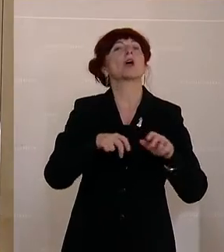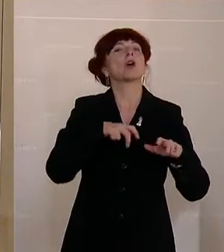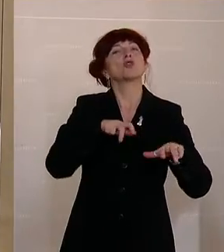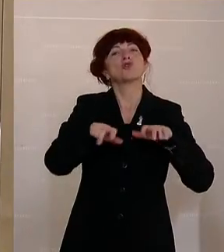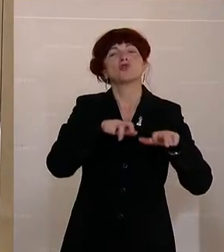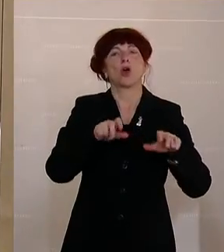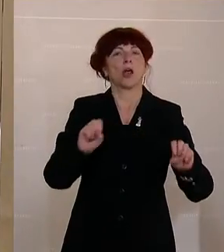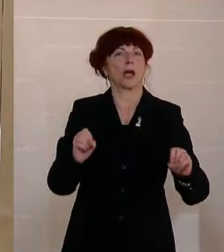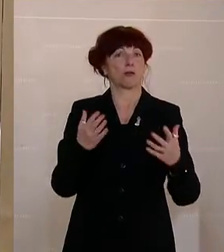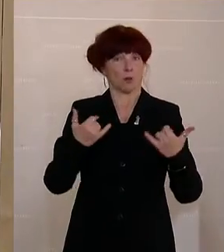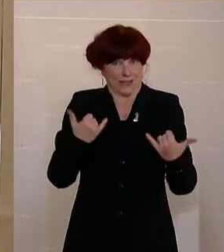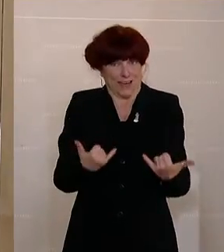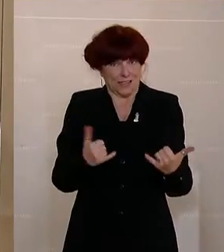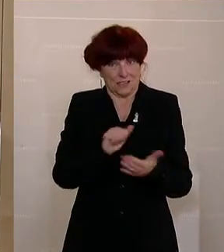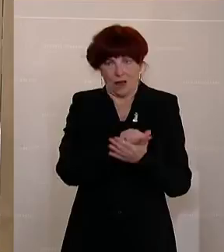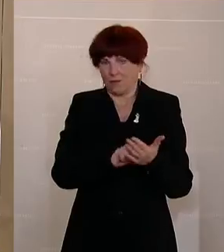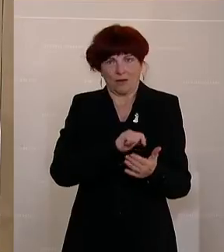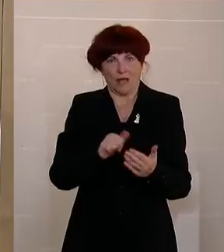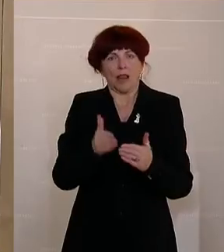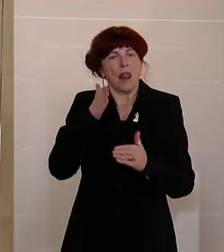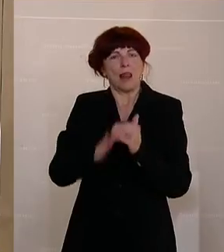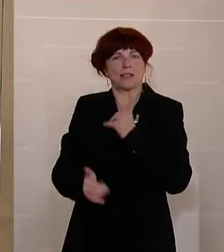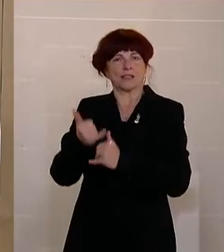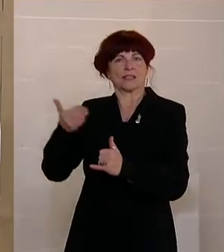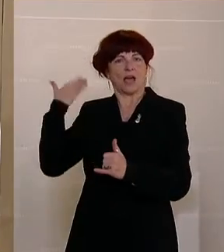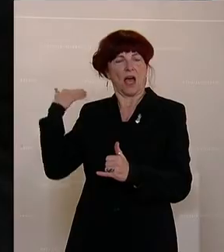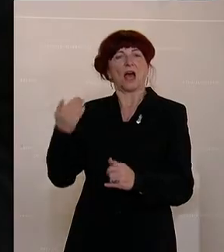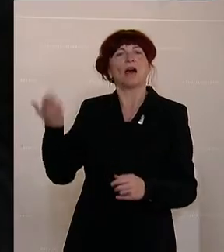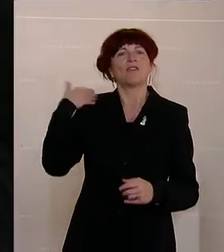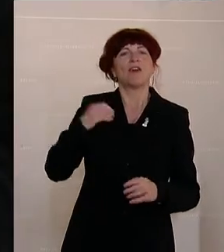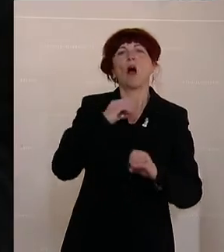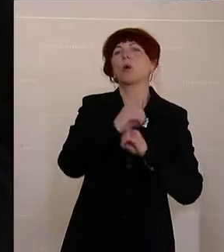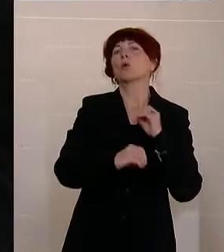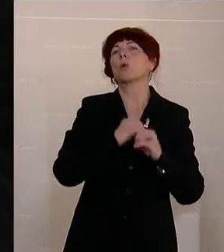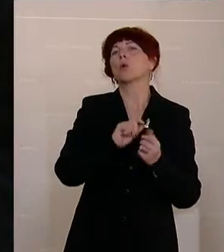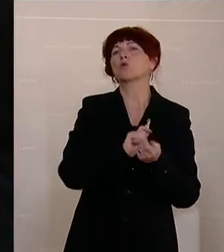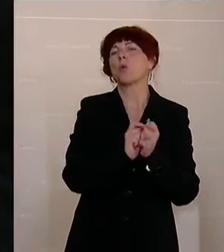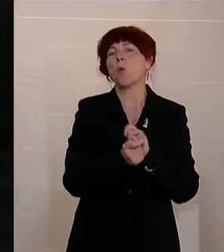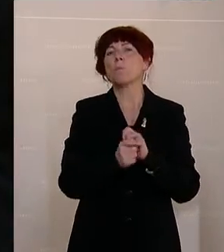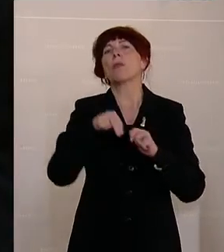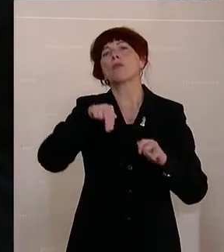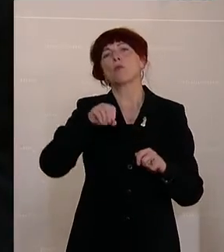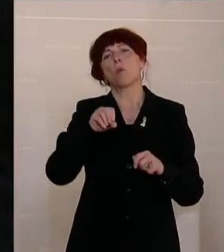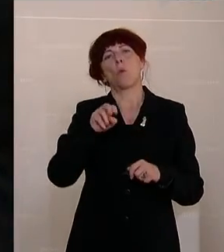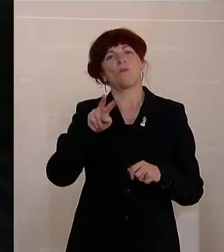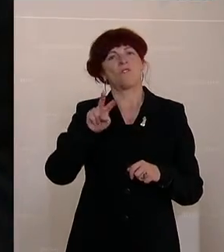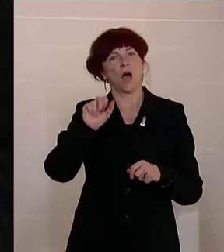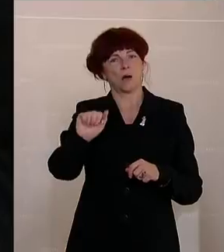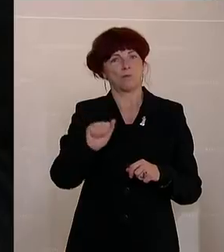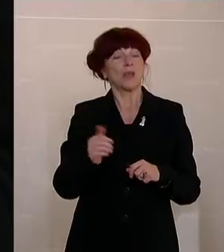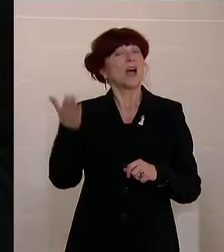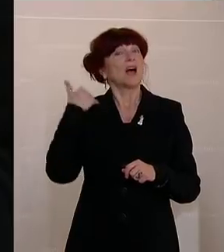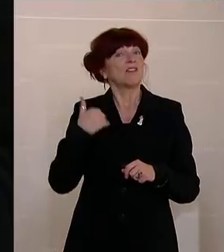sondern die hat ja schon letztes Jahr begonnen mit der Ökologisierung der Nova. Was haben wir da gemacht? Wir haben eine sozusagen CO2